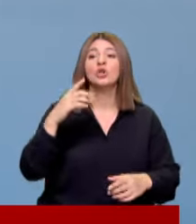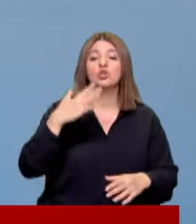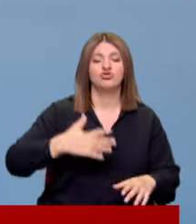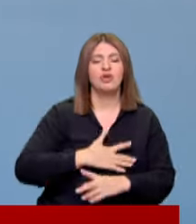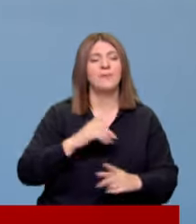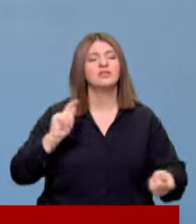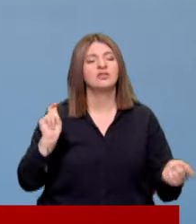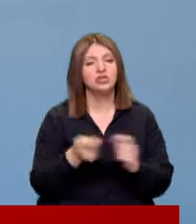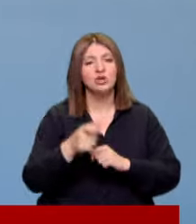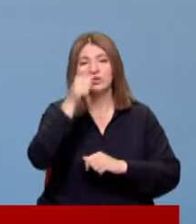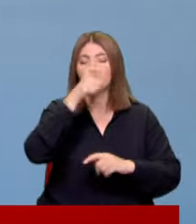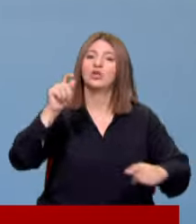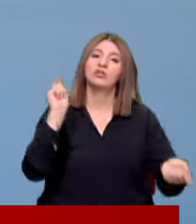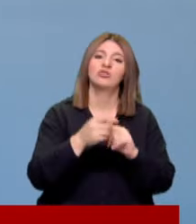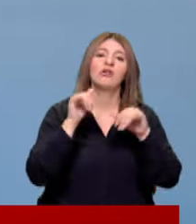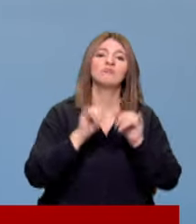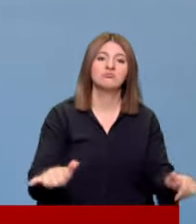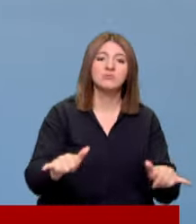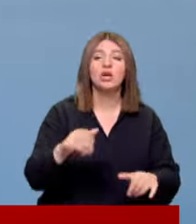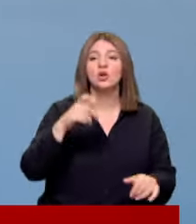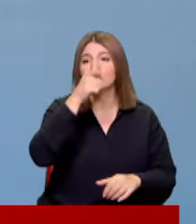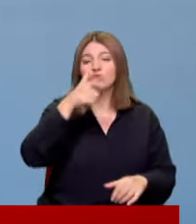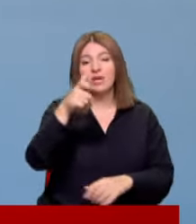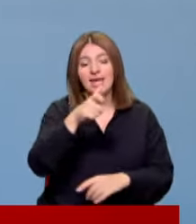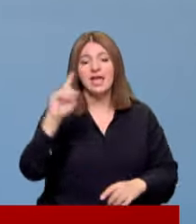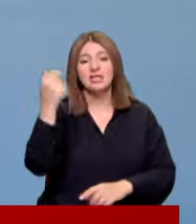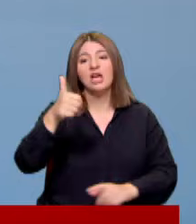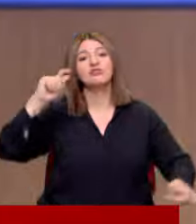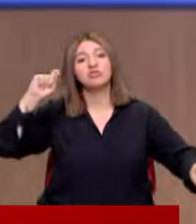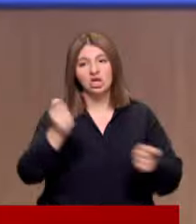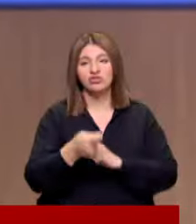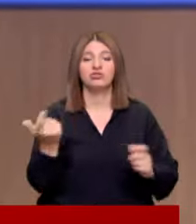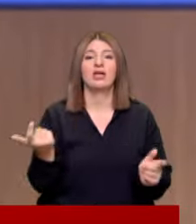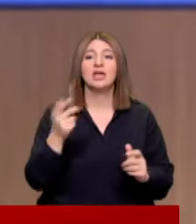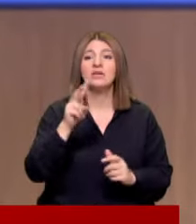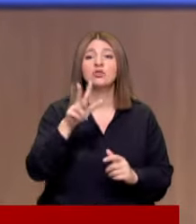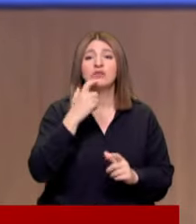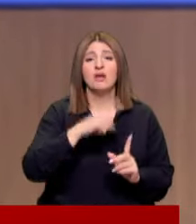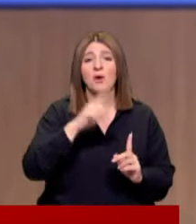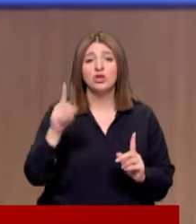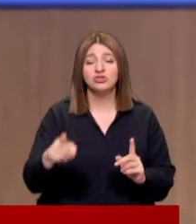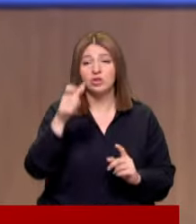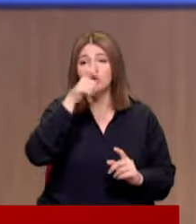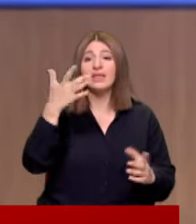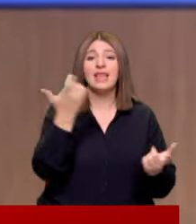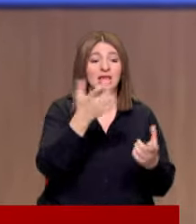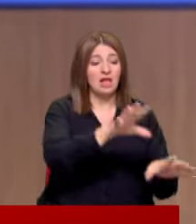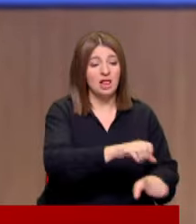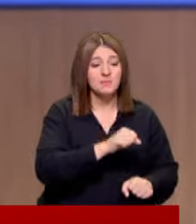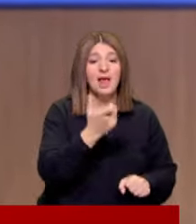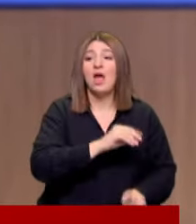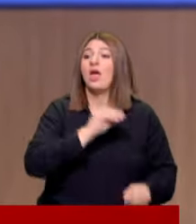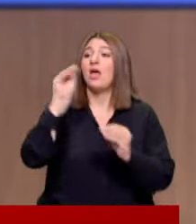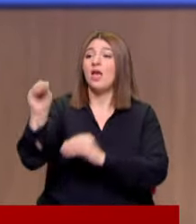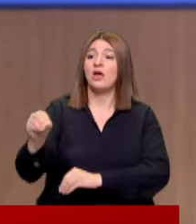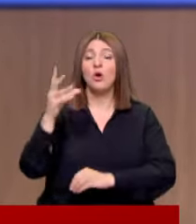değişecek Türkiye değişecek Türkiye'de iktidar değişecek 23 yıl boyunca Türkiye'yi nereden alıp nereye